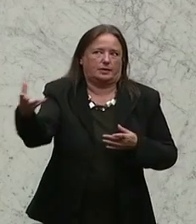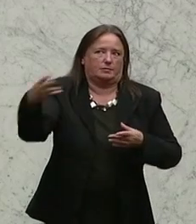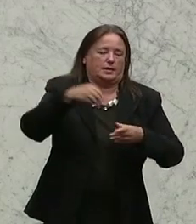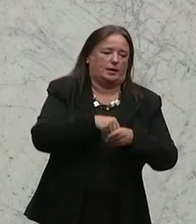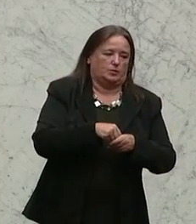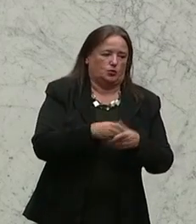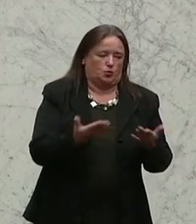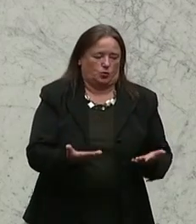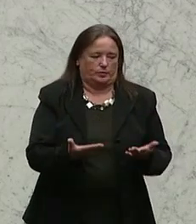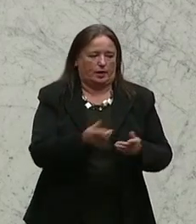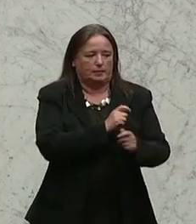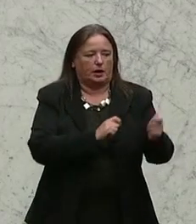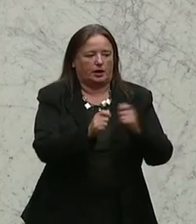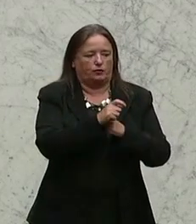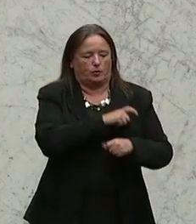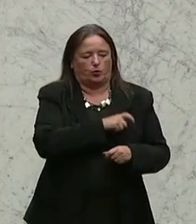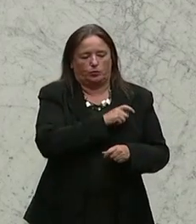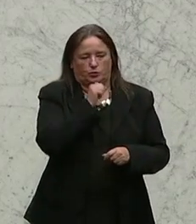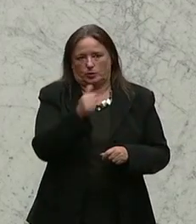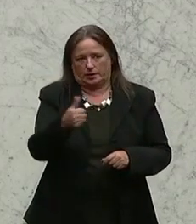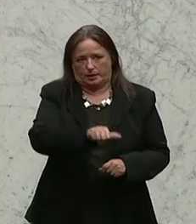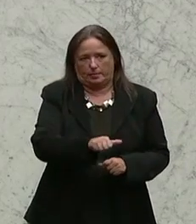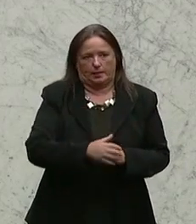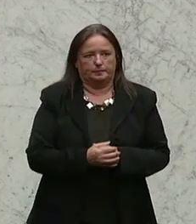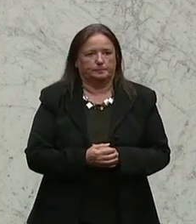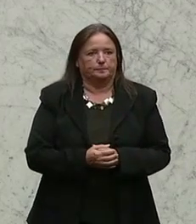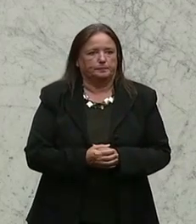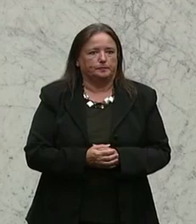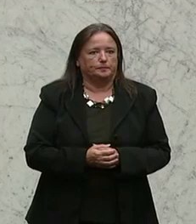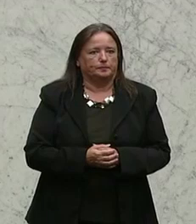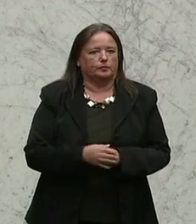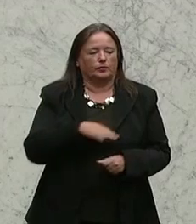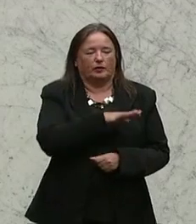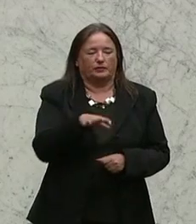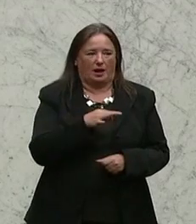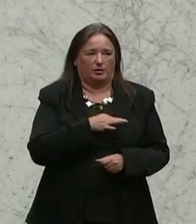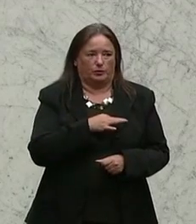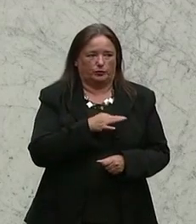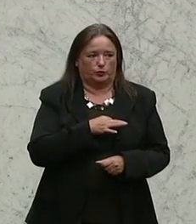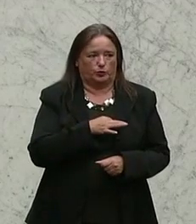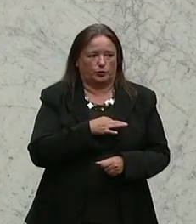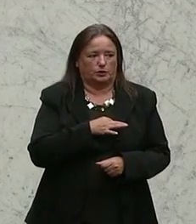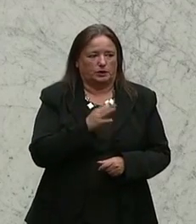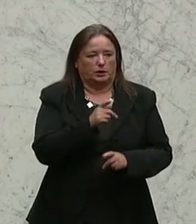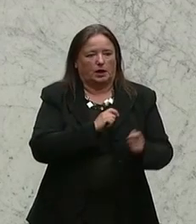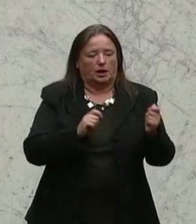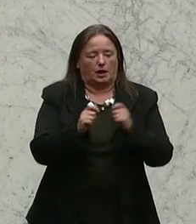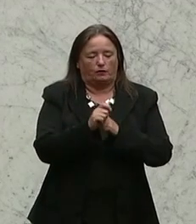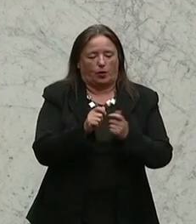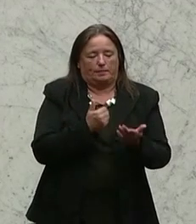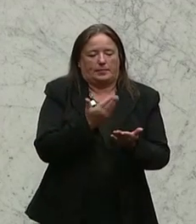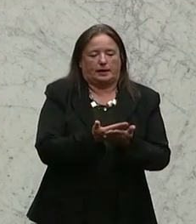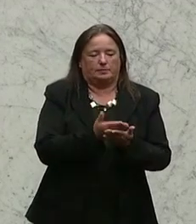Aber eingebunden in die Reformkommission sind sie nicht. Ja, wir alle wissen oder befürchten, dass hier bei dieser Reform nichts Gutes